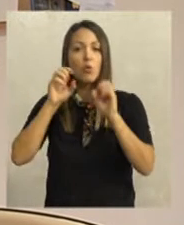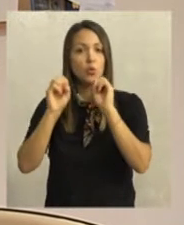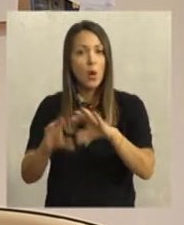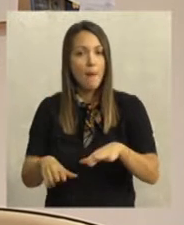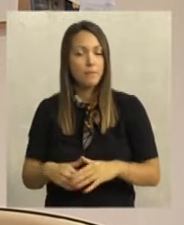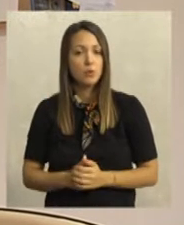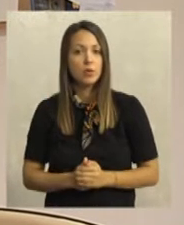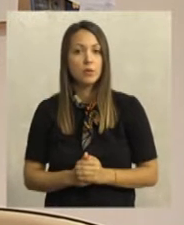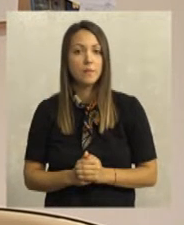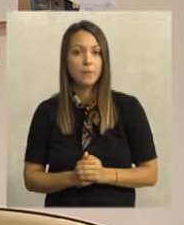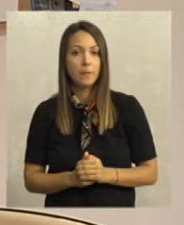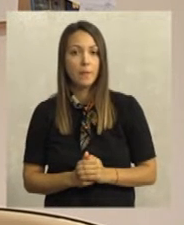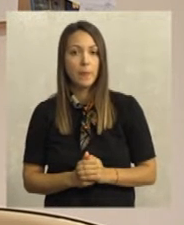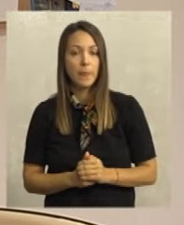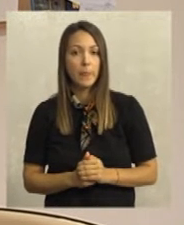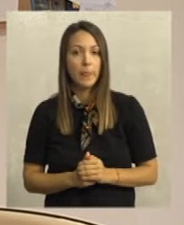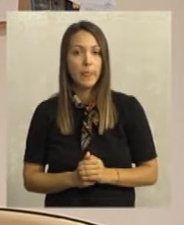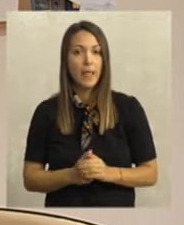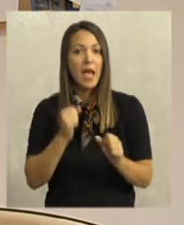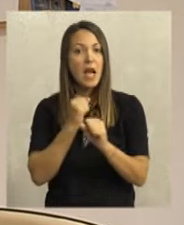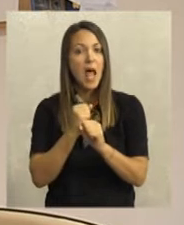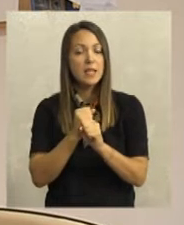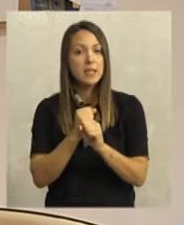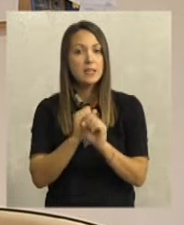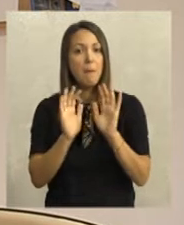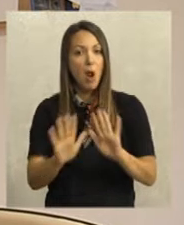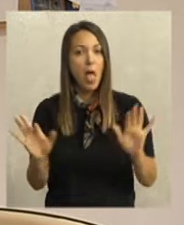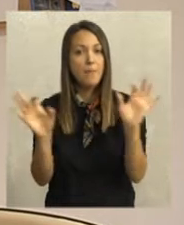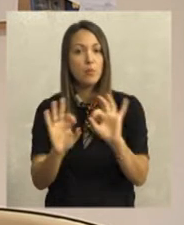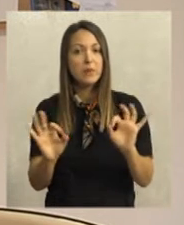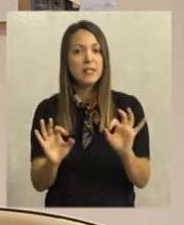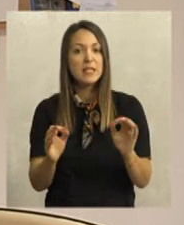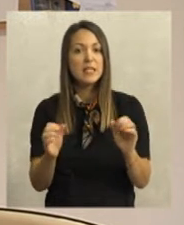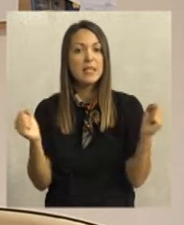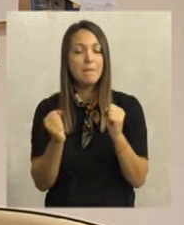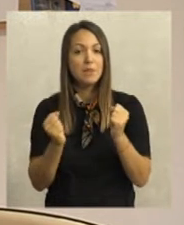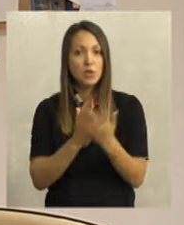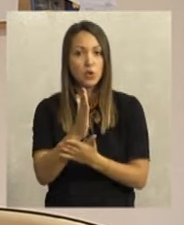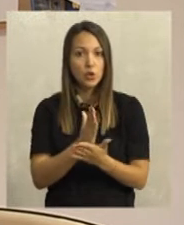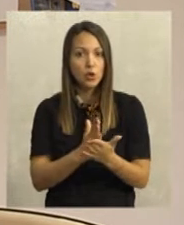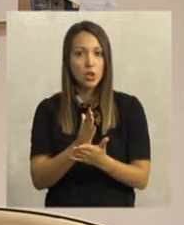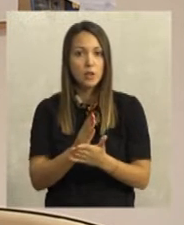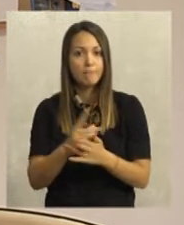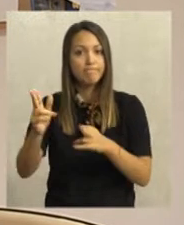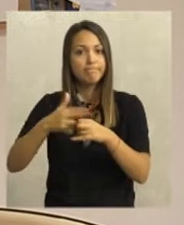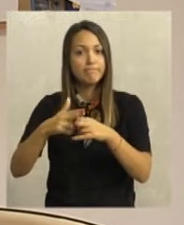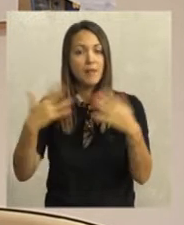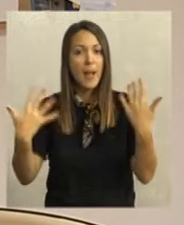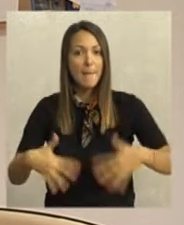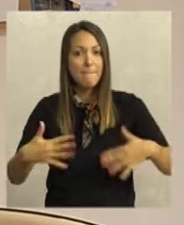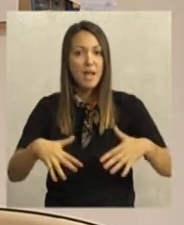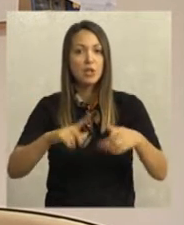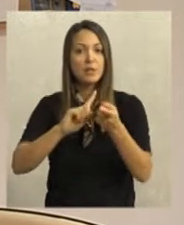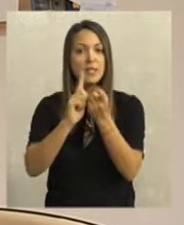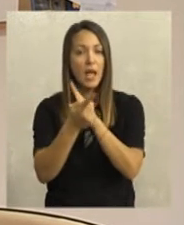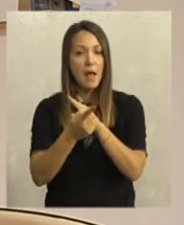su napušteni. Pored toga radi se i polako priprema zimčke službe, odnosno podnosivanje mehanizacija